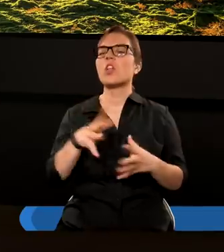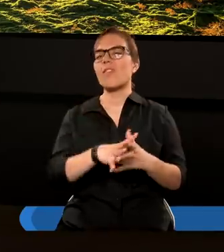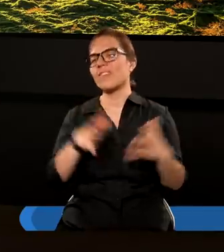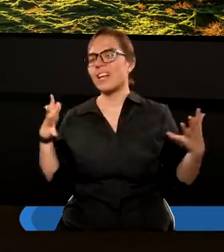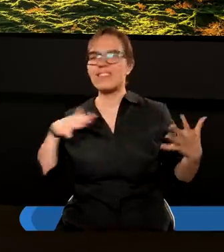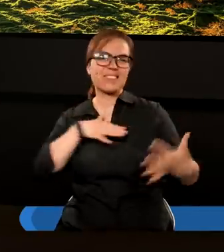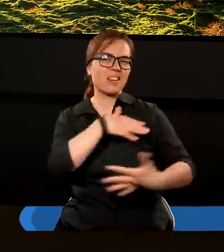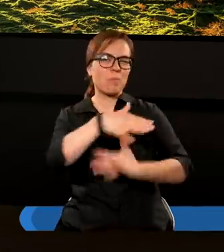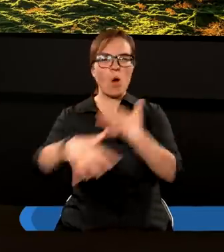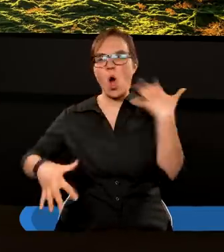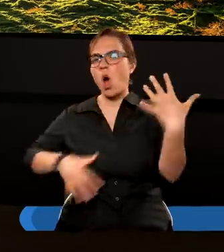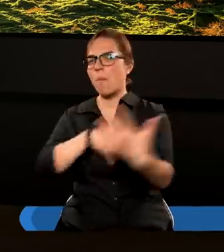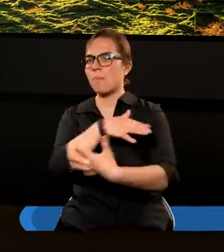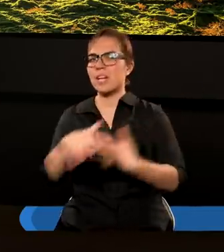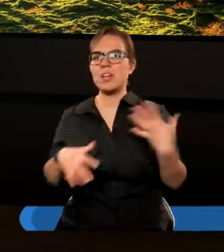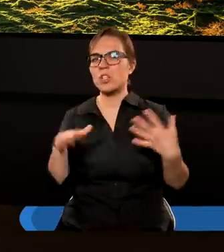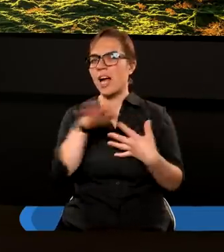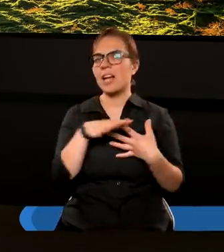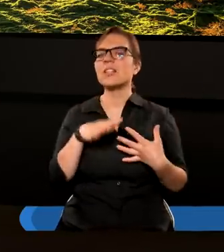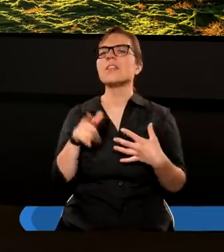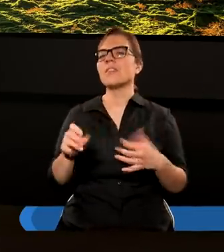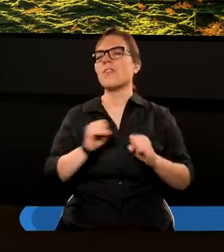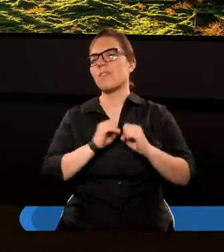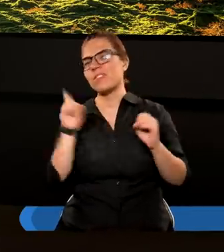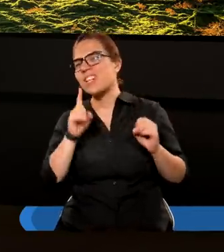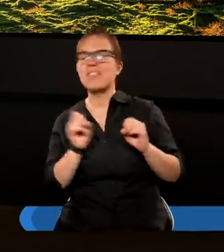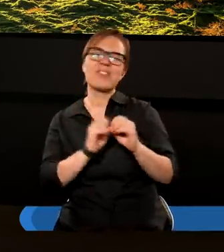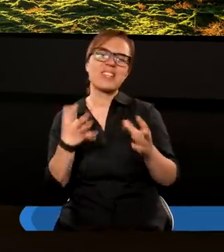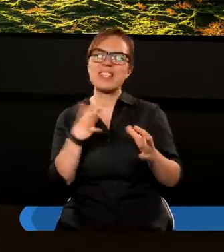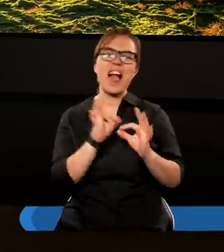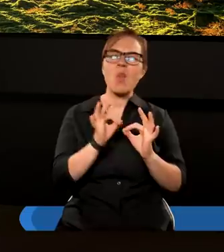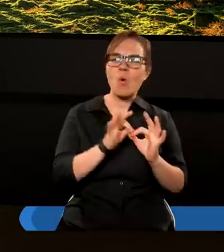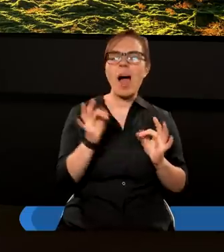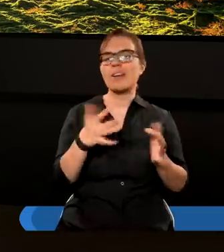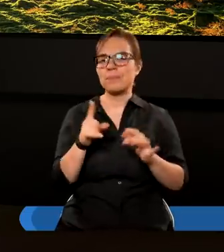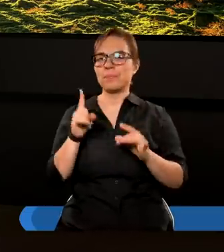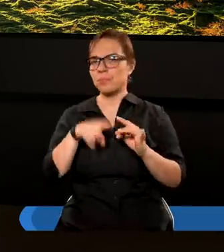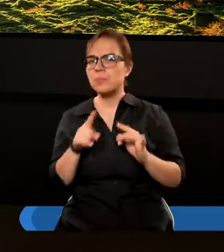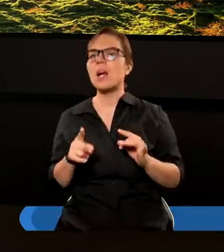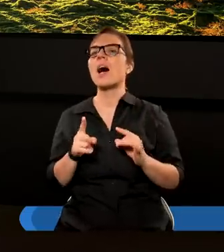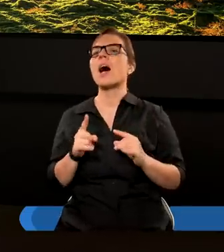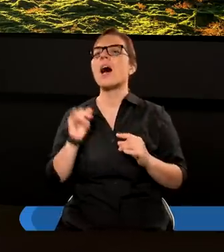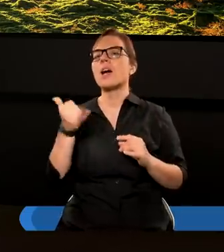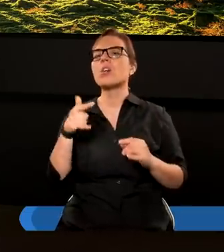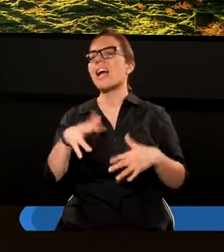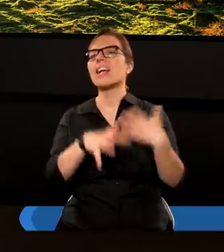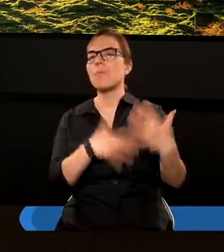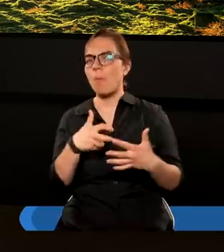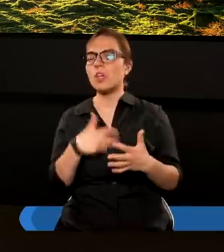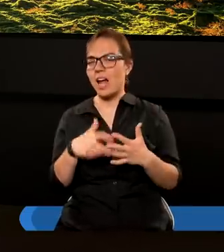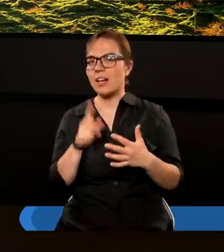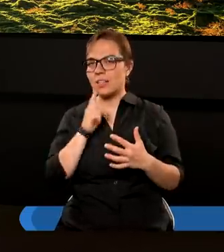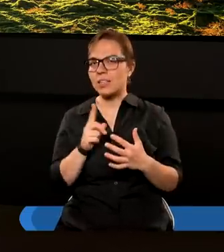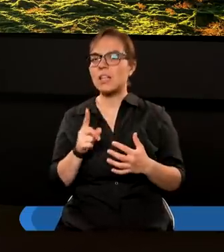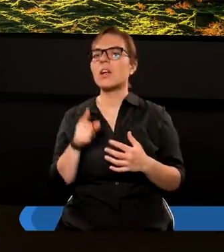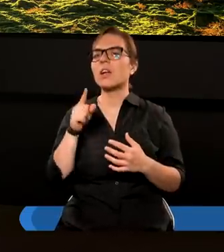pomieszanie. Jest ciekawe, że Pismo Święte nie wyjaśnia dokładnie, co znaczy, o jakie pomieszanie chodzi,